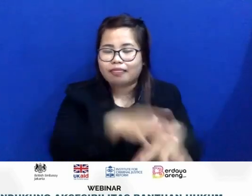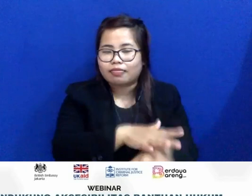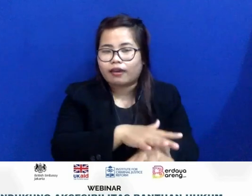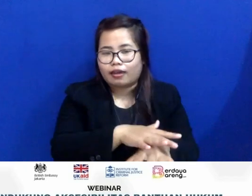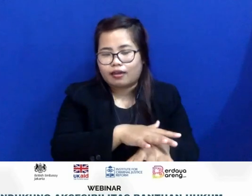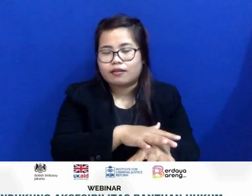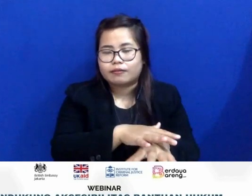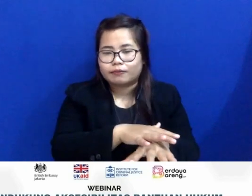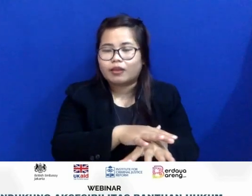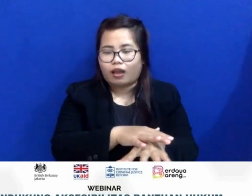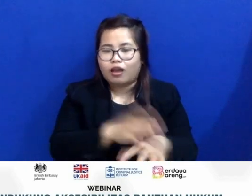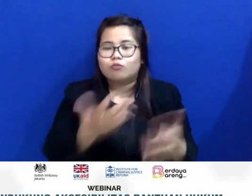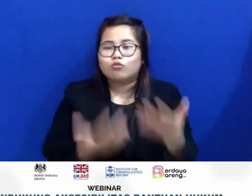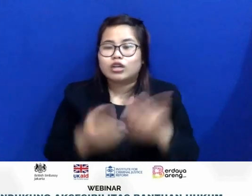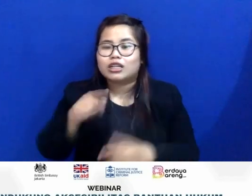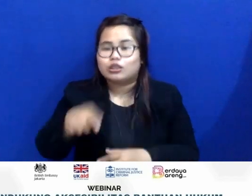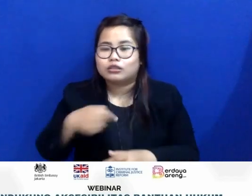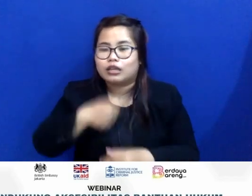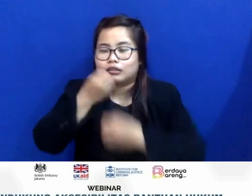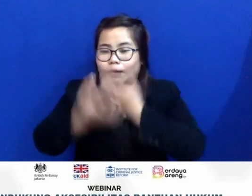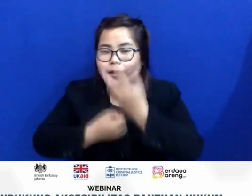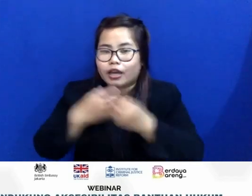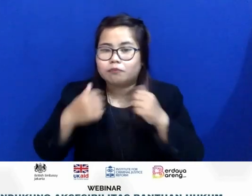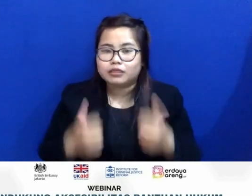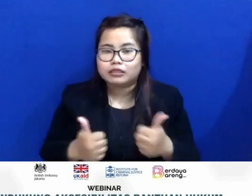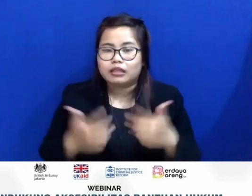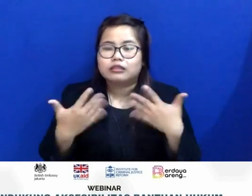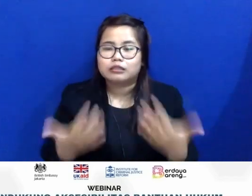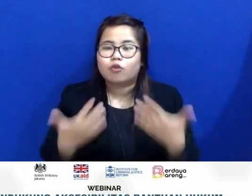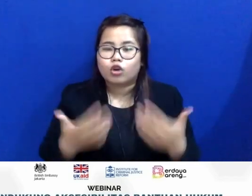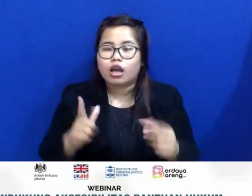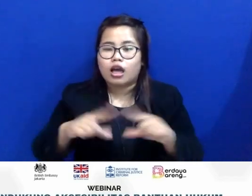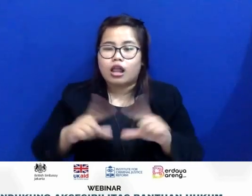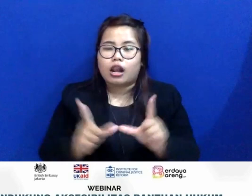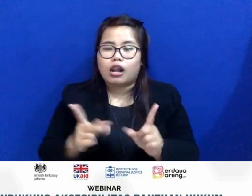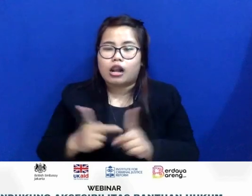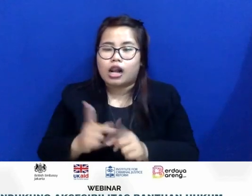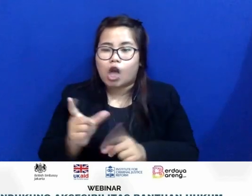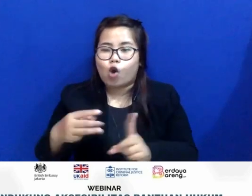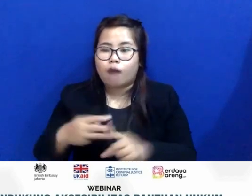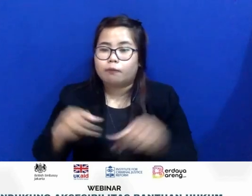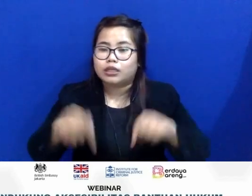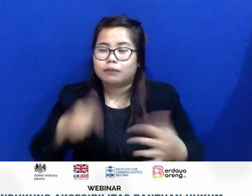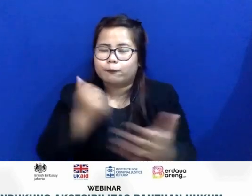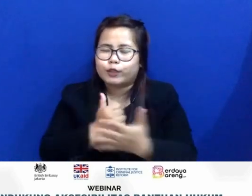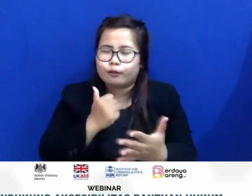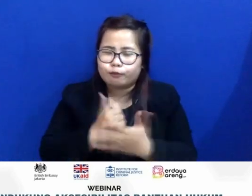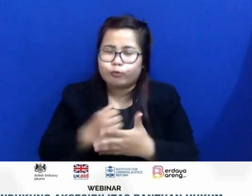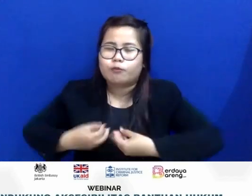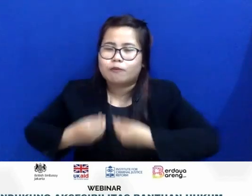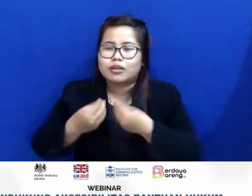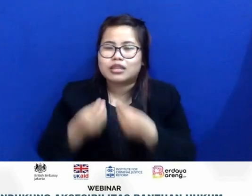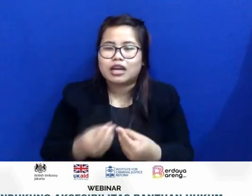itu saja yang saya bisa sampaikan mudah-mudahan law hub ini betul-betul nanti akan memberikan satu